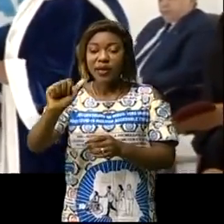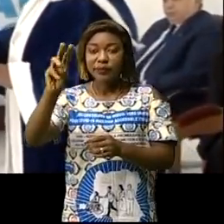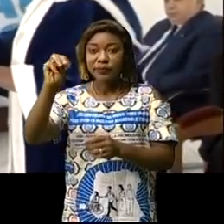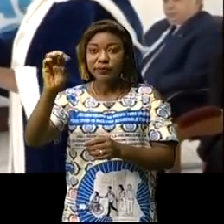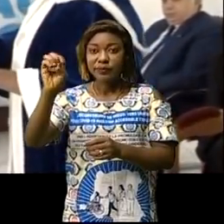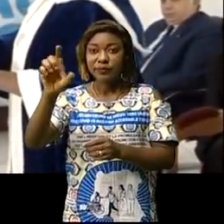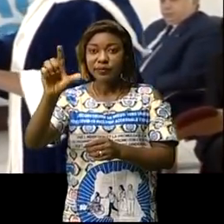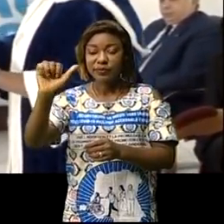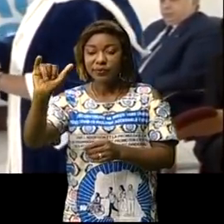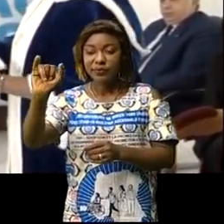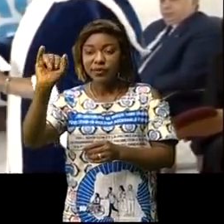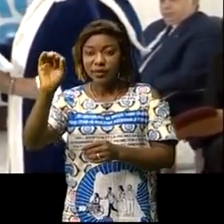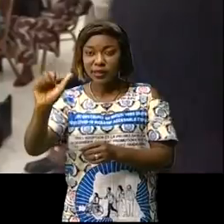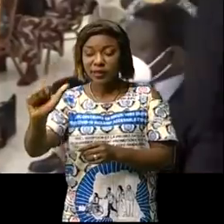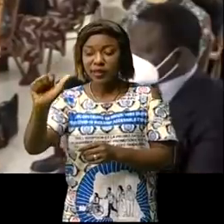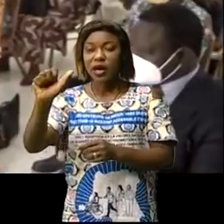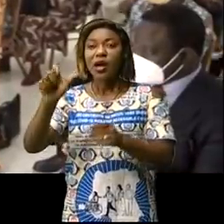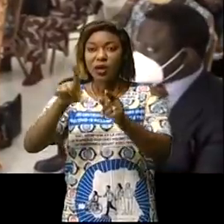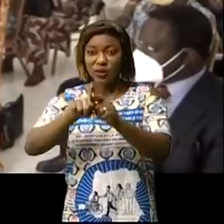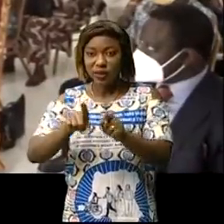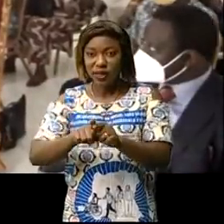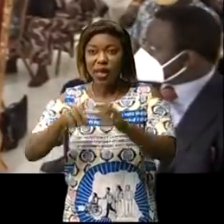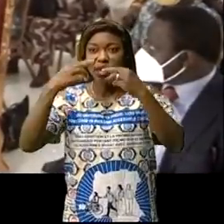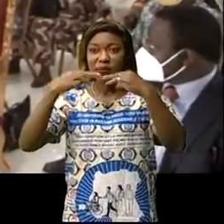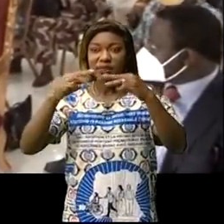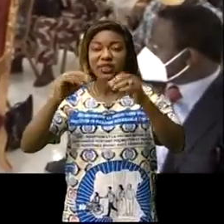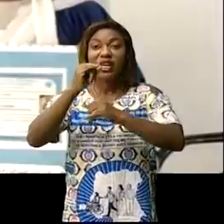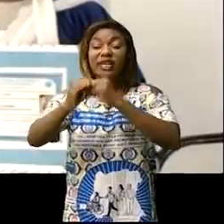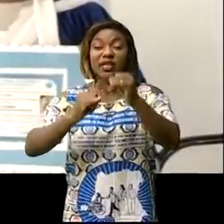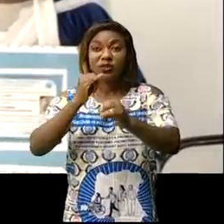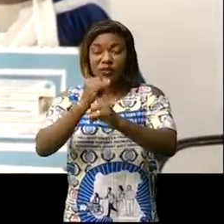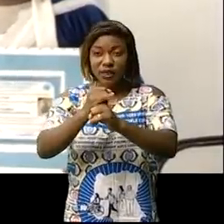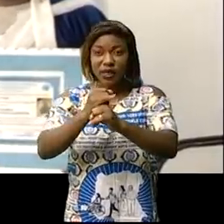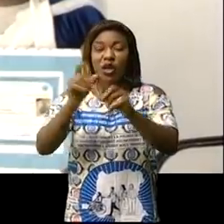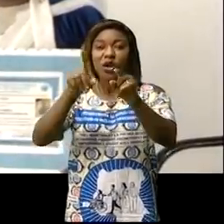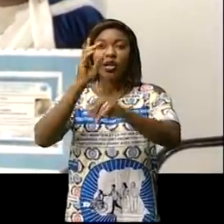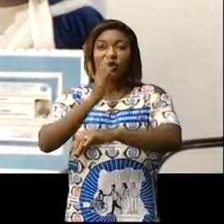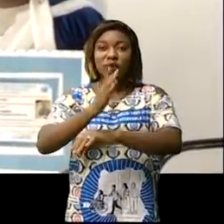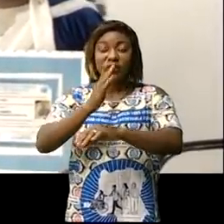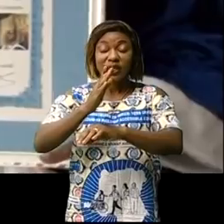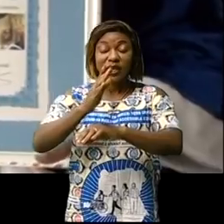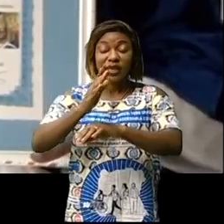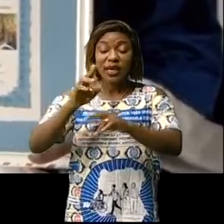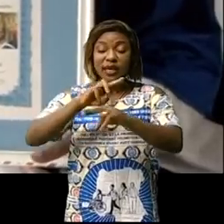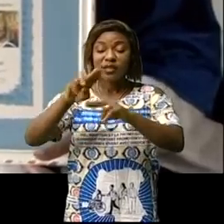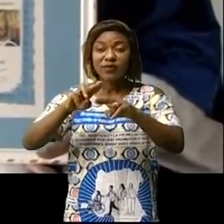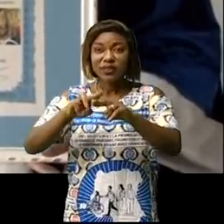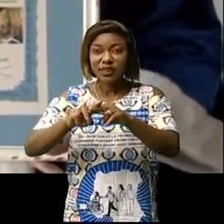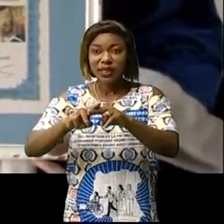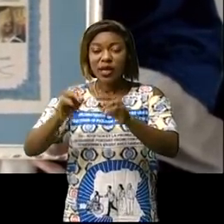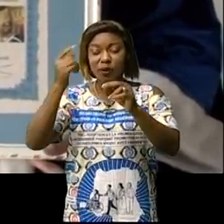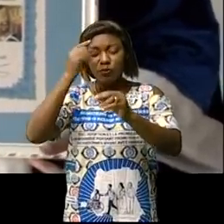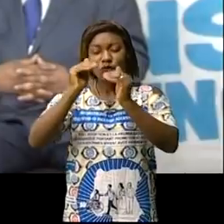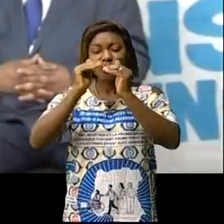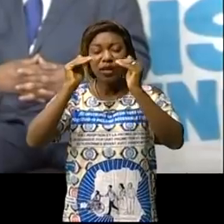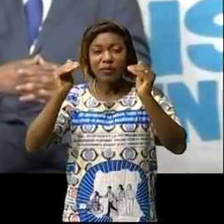de servante de l'humanité et messagère internationale de la paix pour tous les conseils universels pour la paix des nations et continents